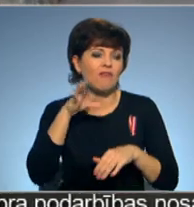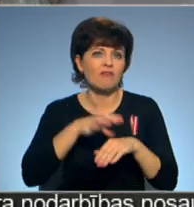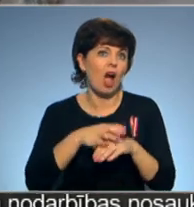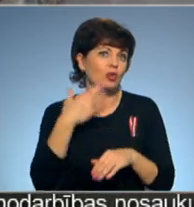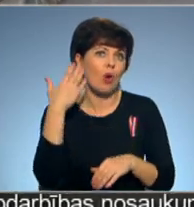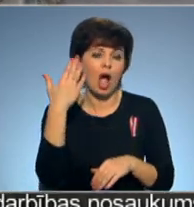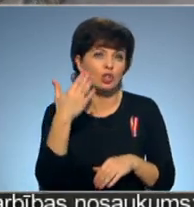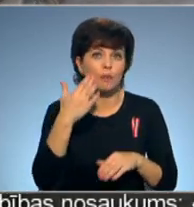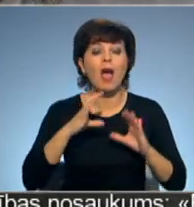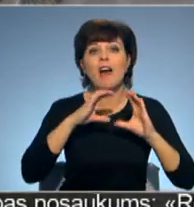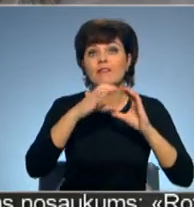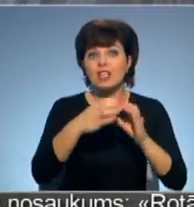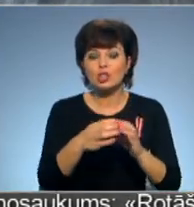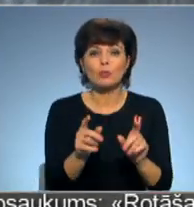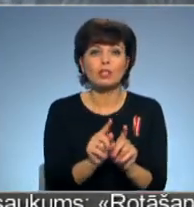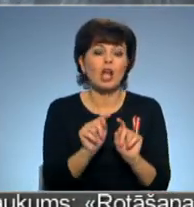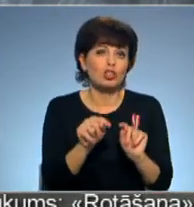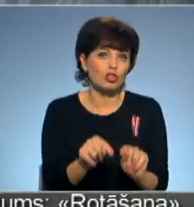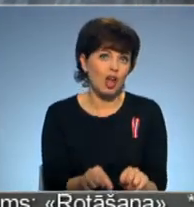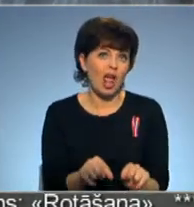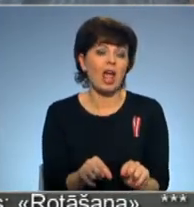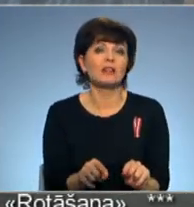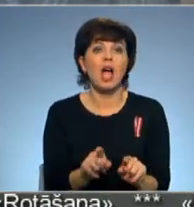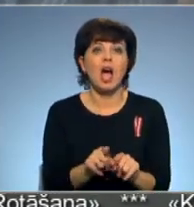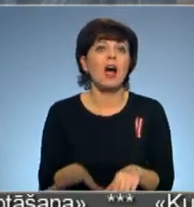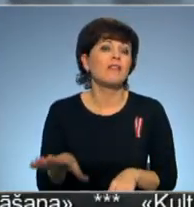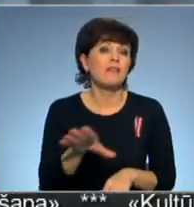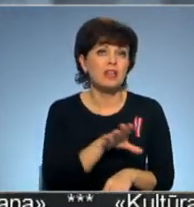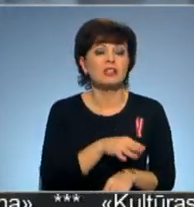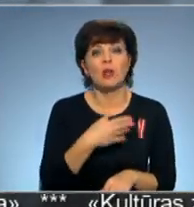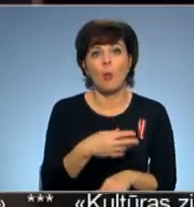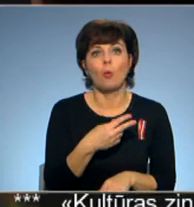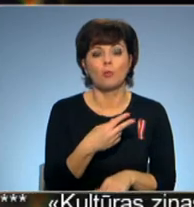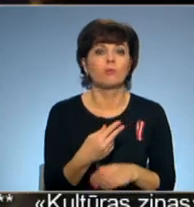Visums jau ir arī šeit. Es pat arī visam esmu radījusi.